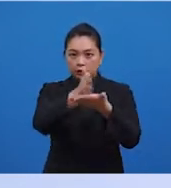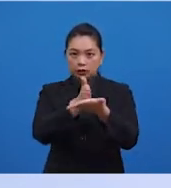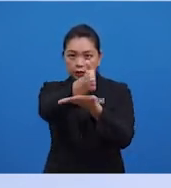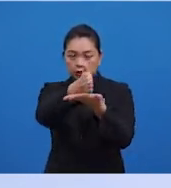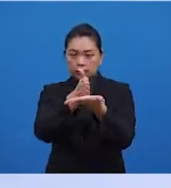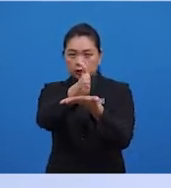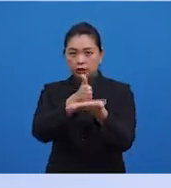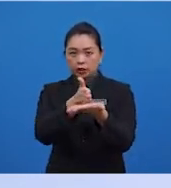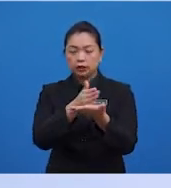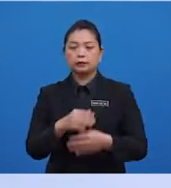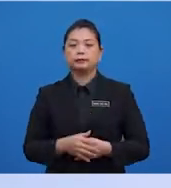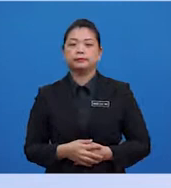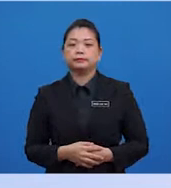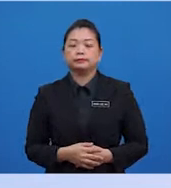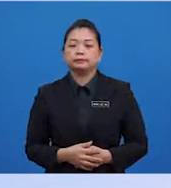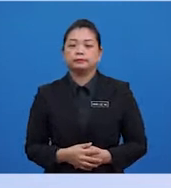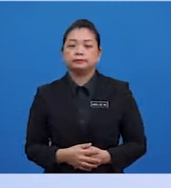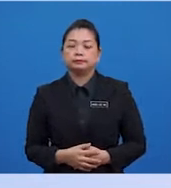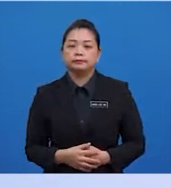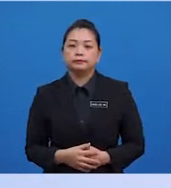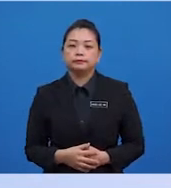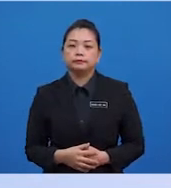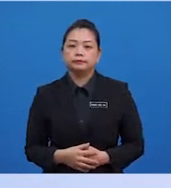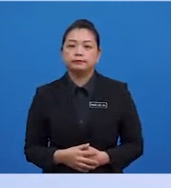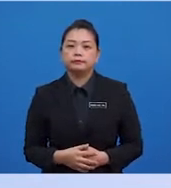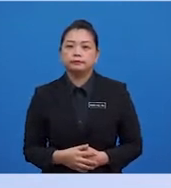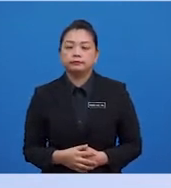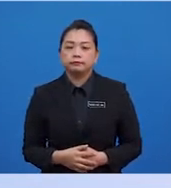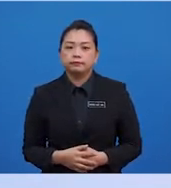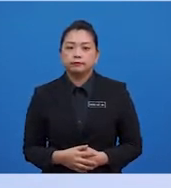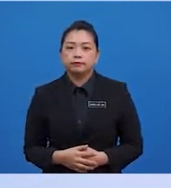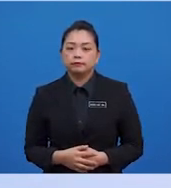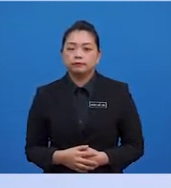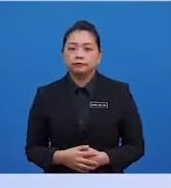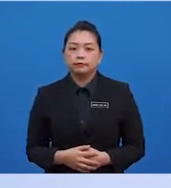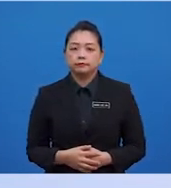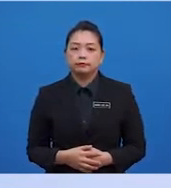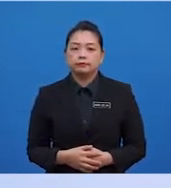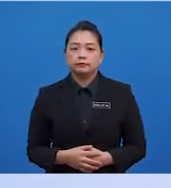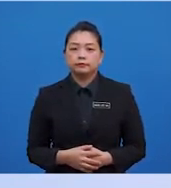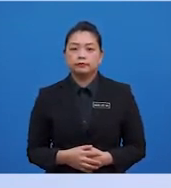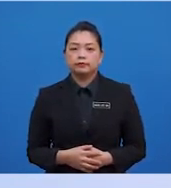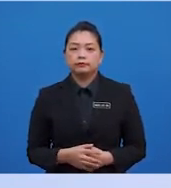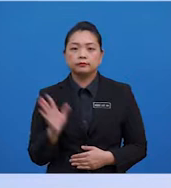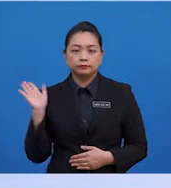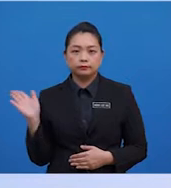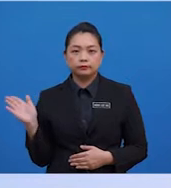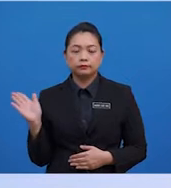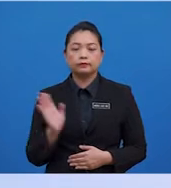iaitu 170 dan 182. Median sama dengan